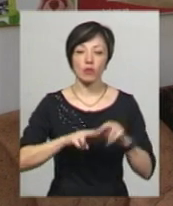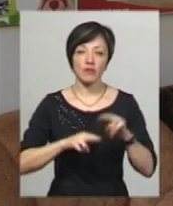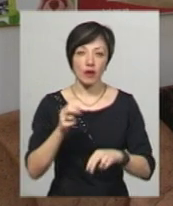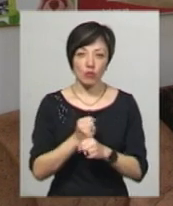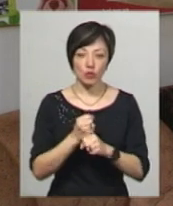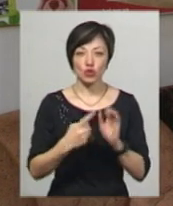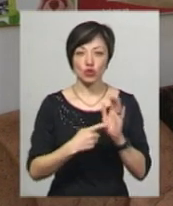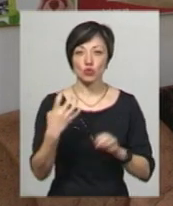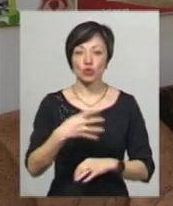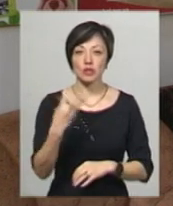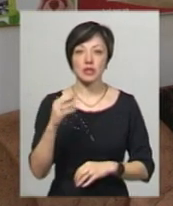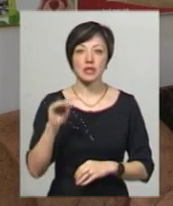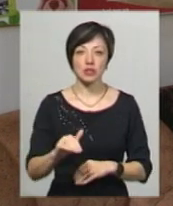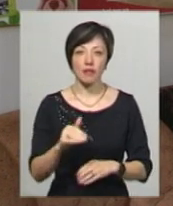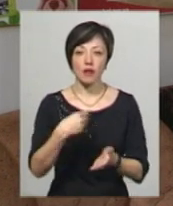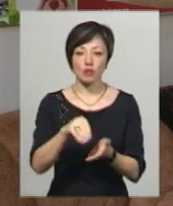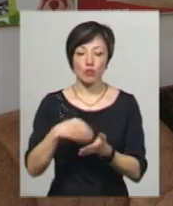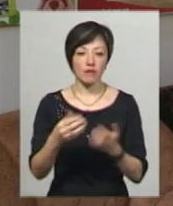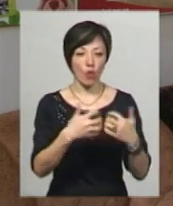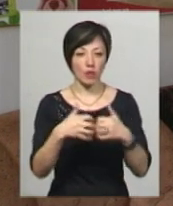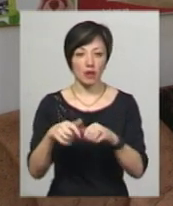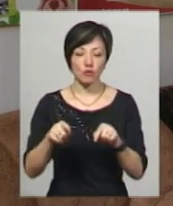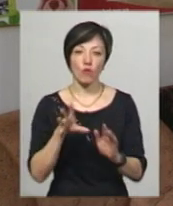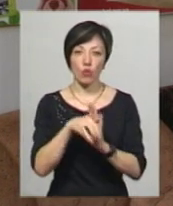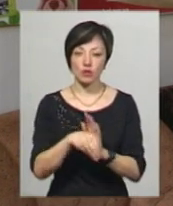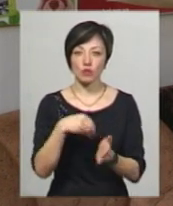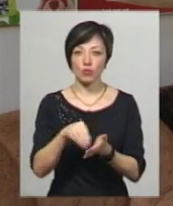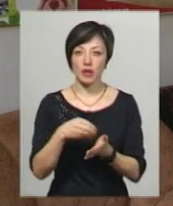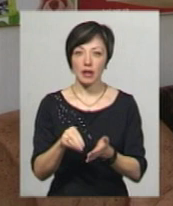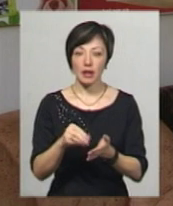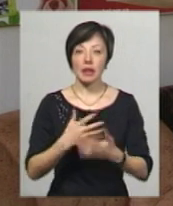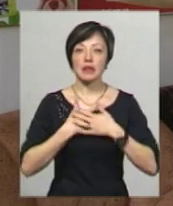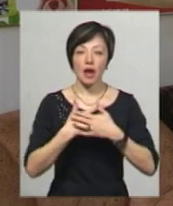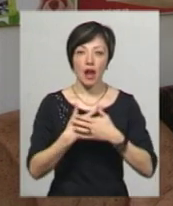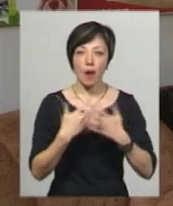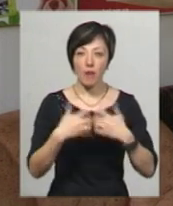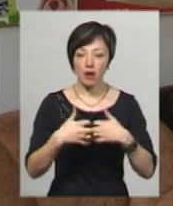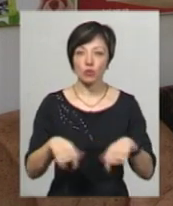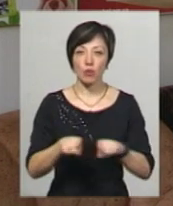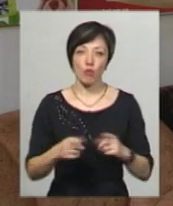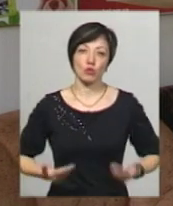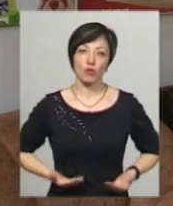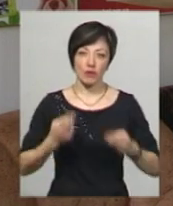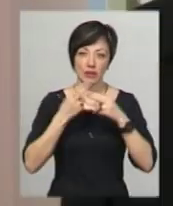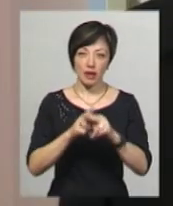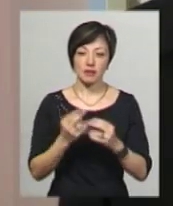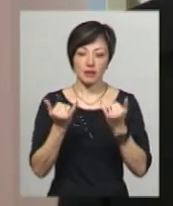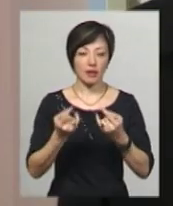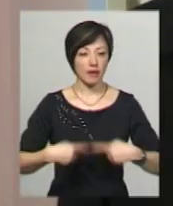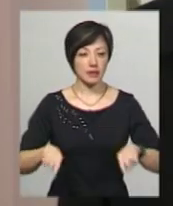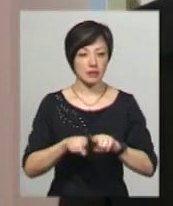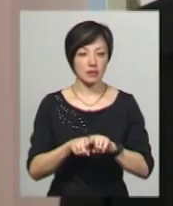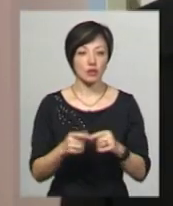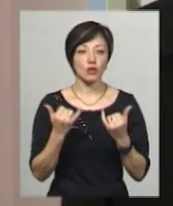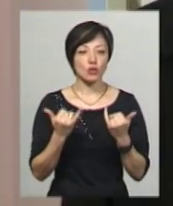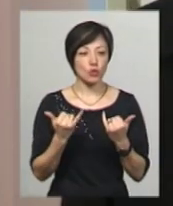643 тисячі на закупівлю обладнання. Сюди входила закупівля дихальної апаратури та побутової техніки для відділення. Сьогодні